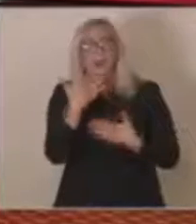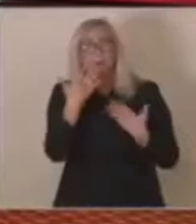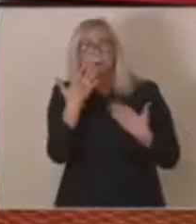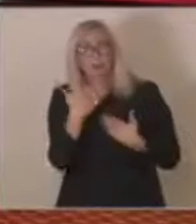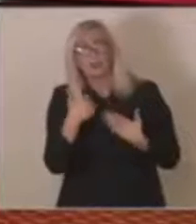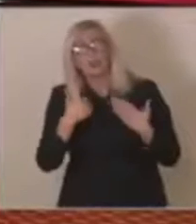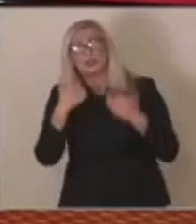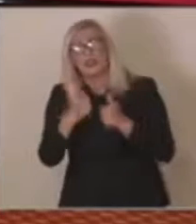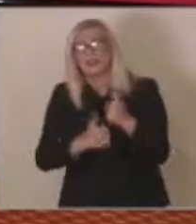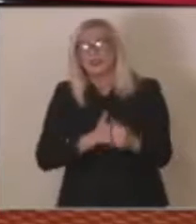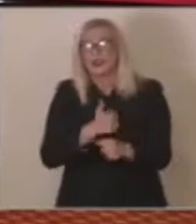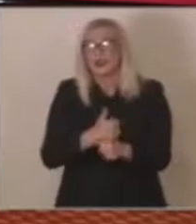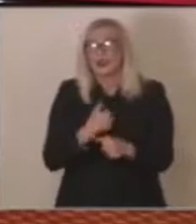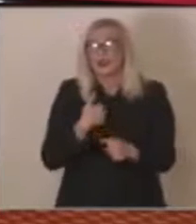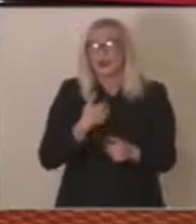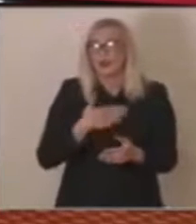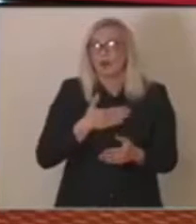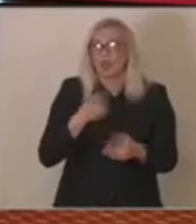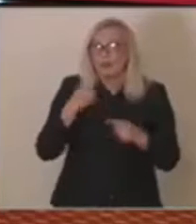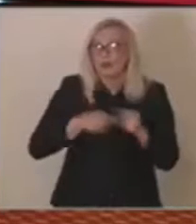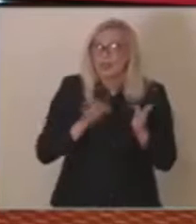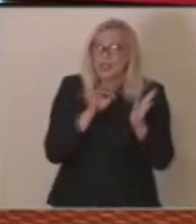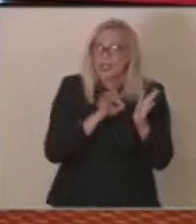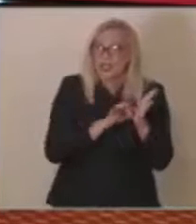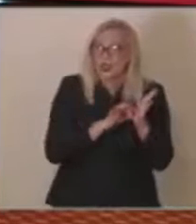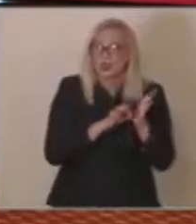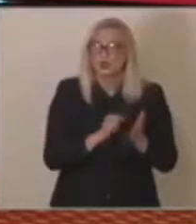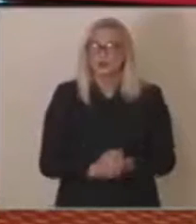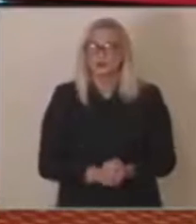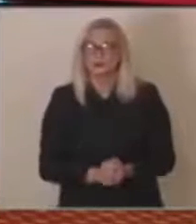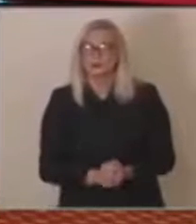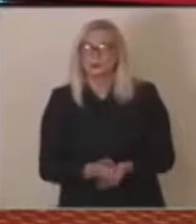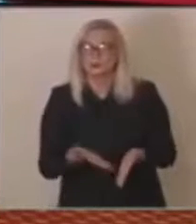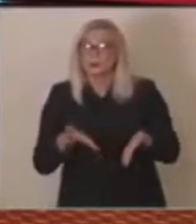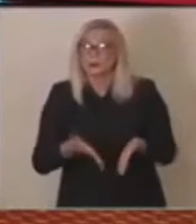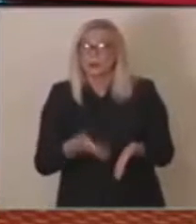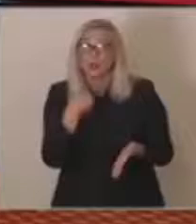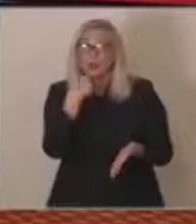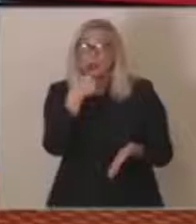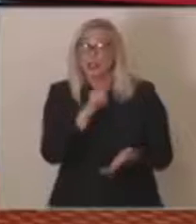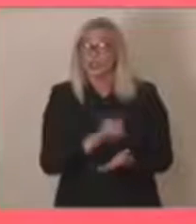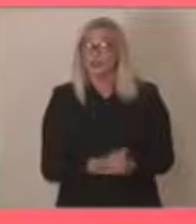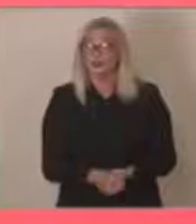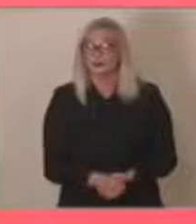Мојата последна точка е тоа што,